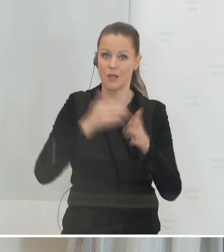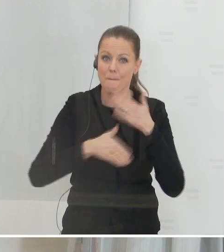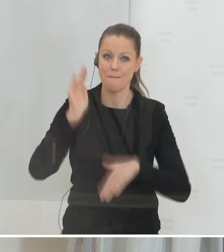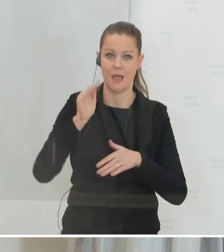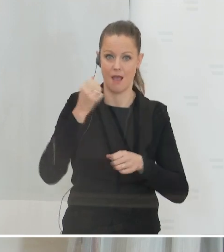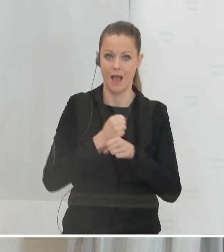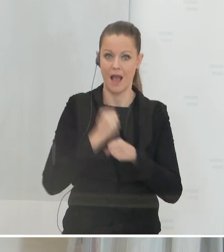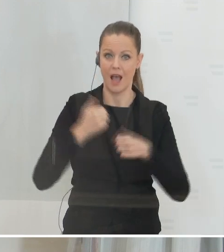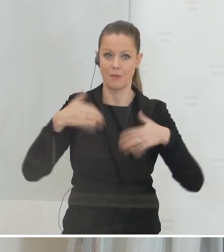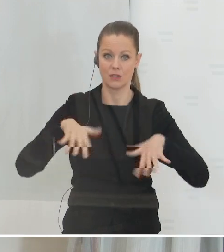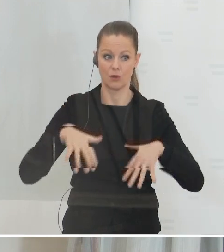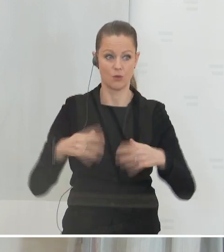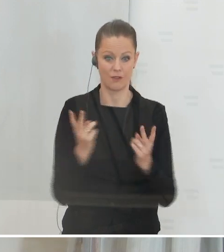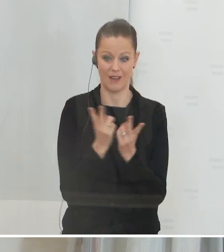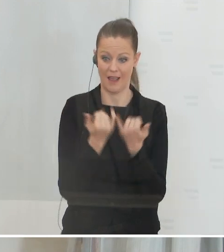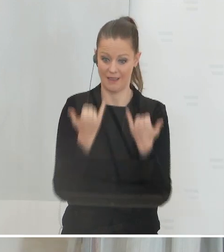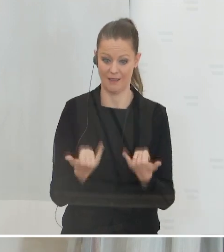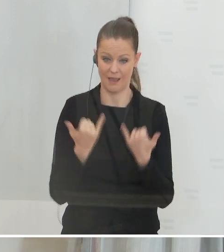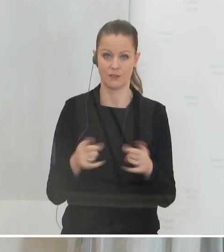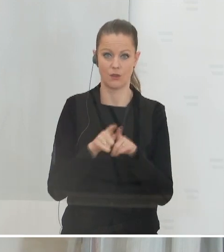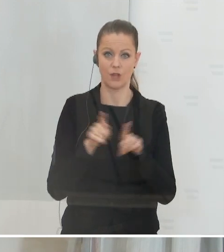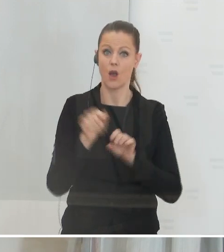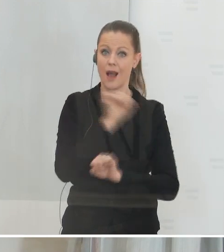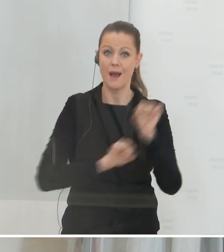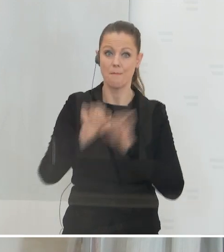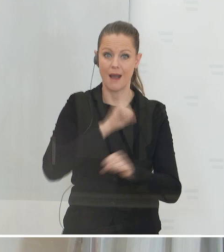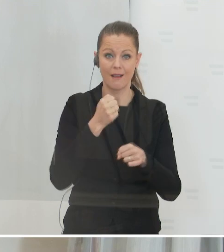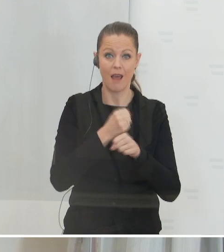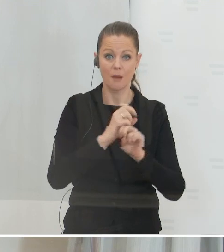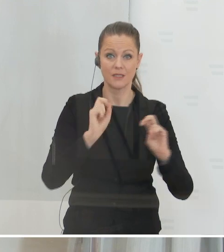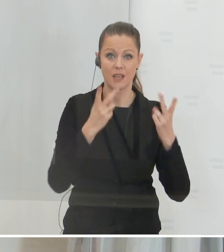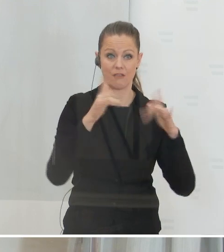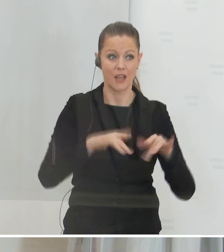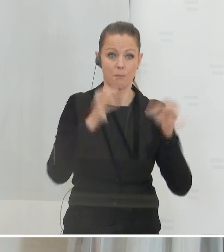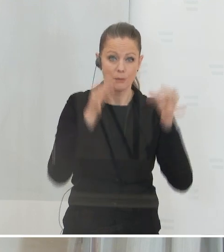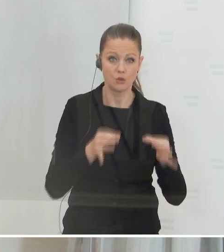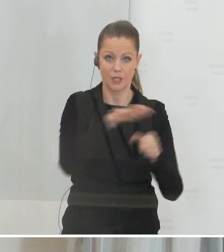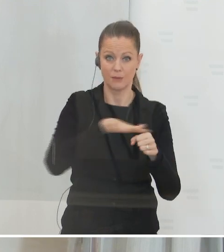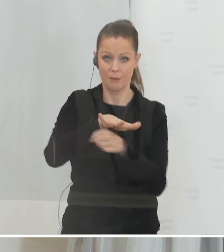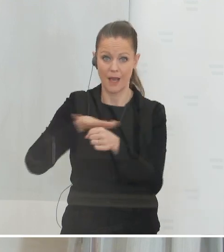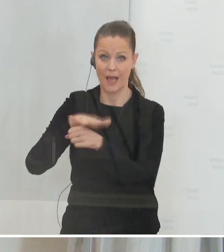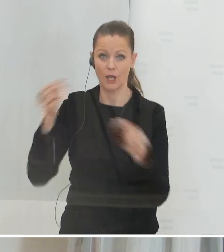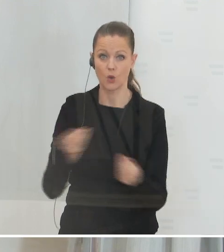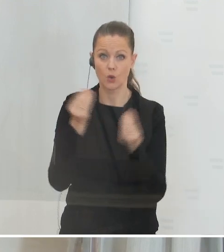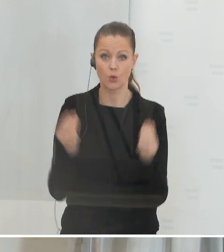sie jetzt im Februar ist. Und wir haben einen großen Mangel an Arbeitskräften in gewissen Bereichen aufgrund der